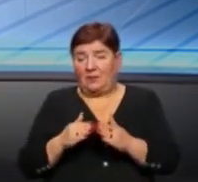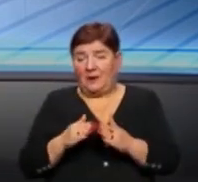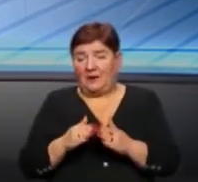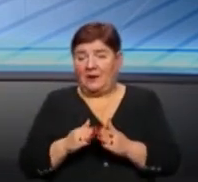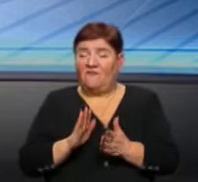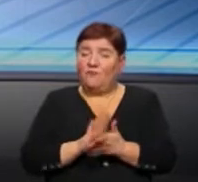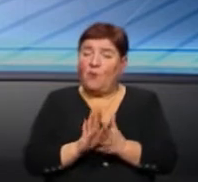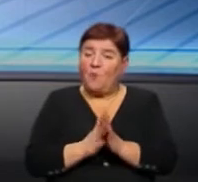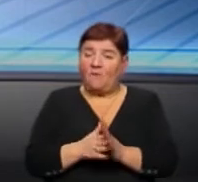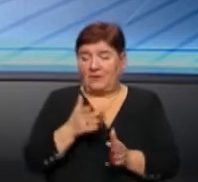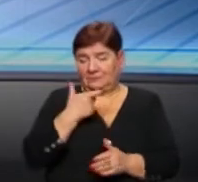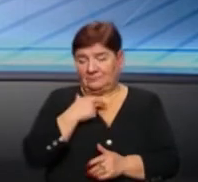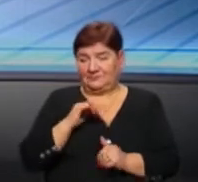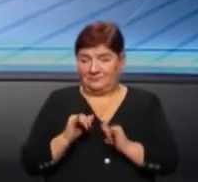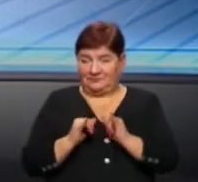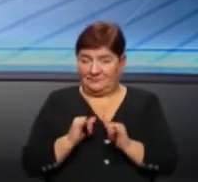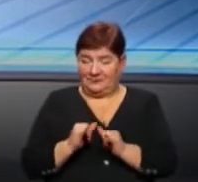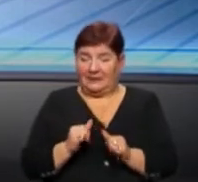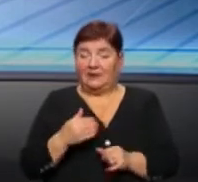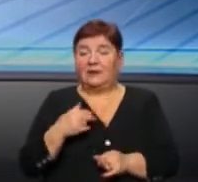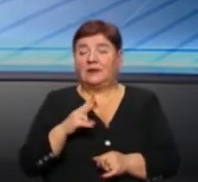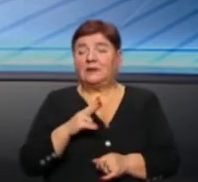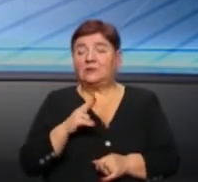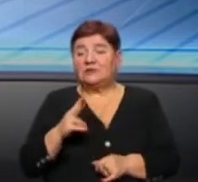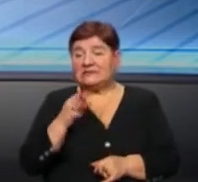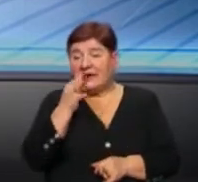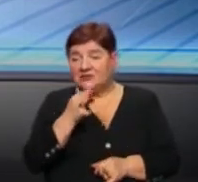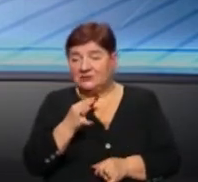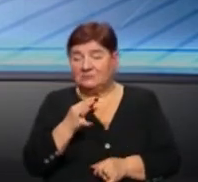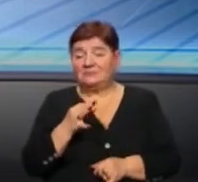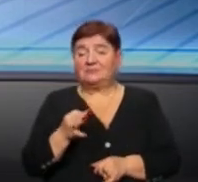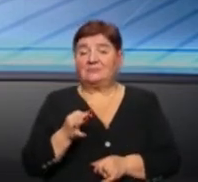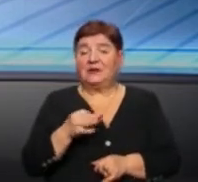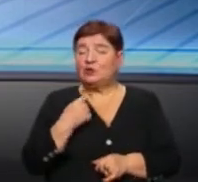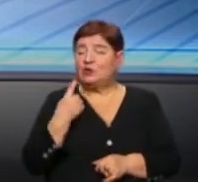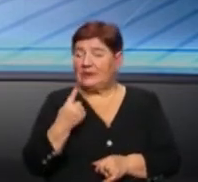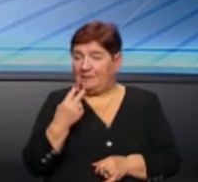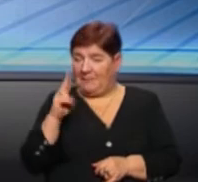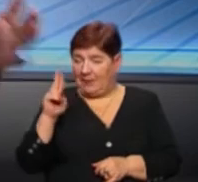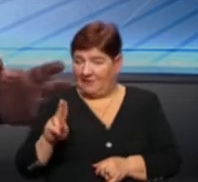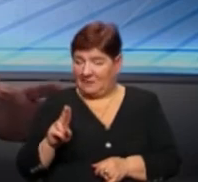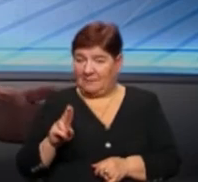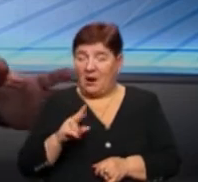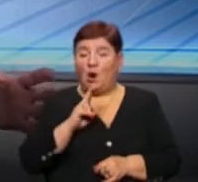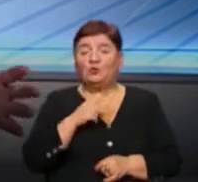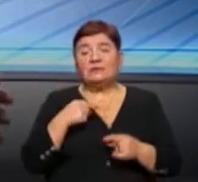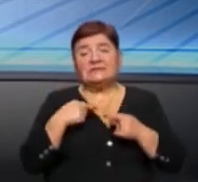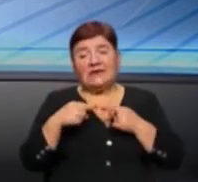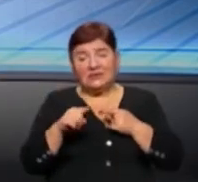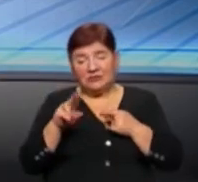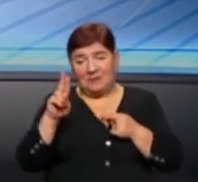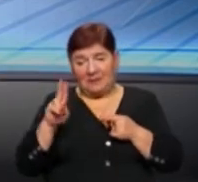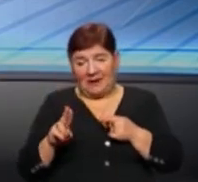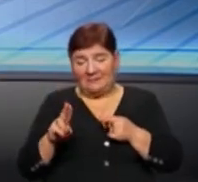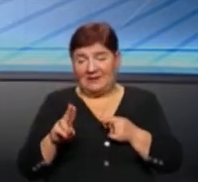певних умовах, в певних сім'ях, скажімо так, з одними правилами, хтось з іншими, і